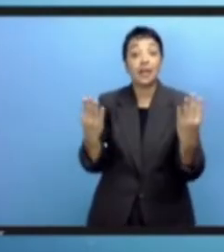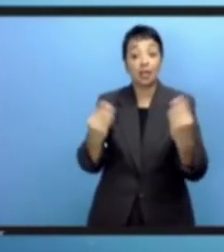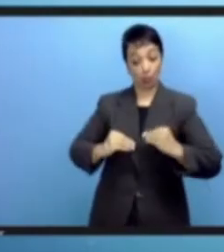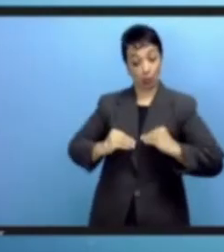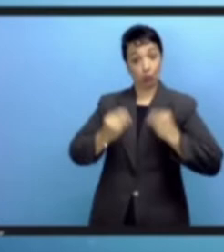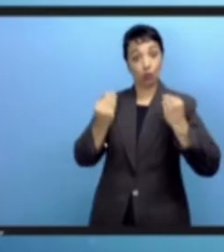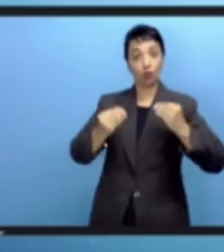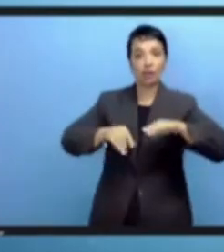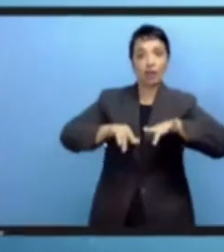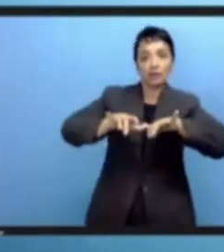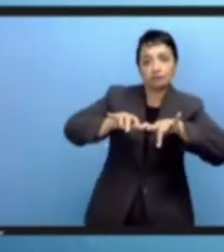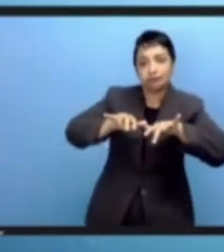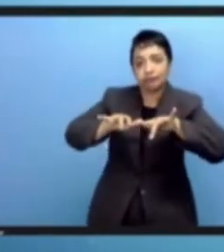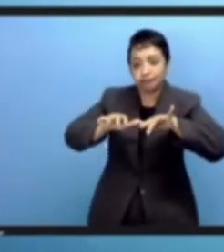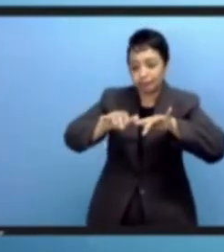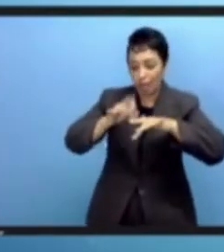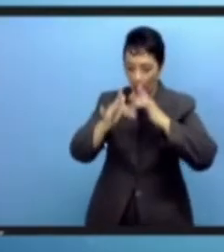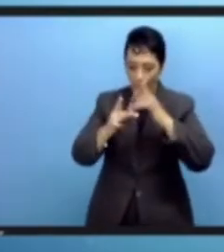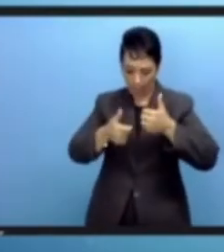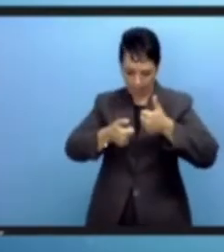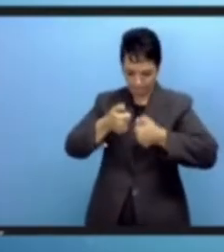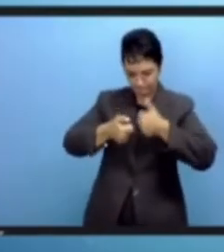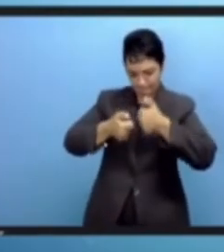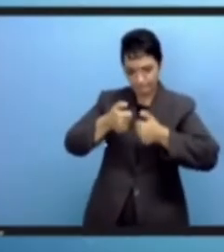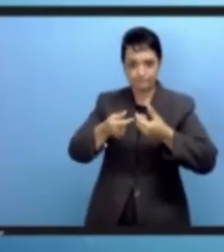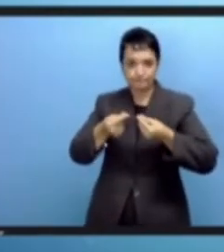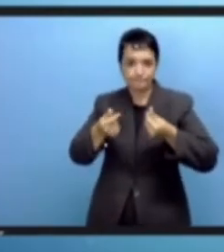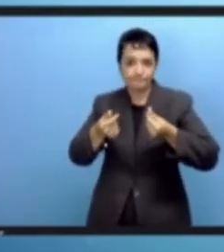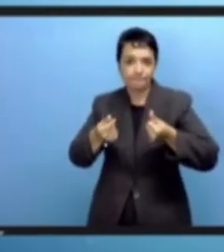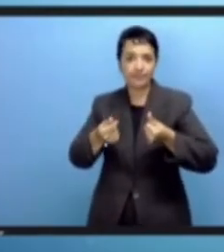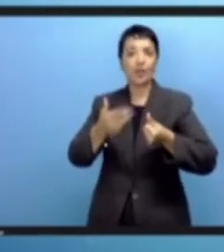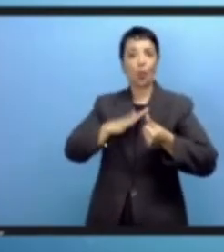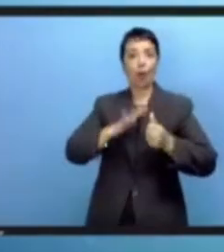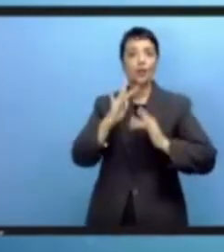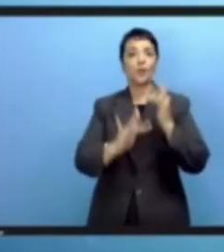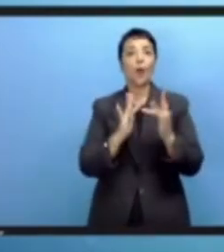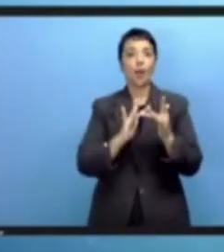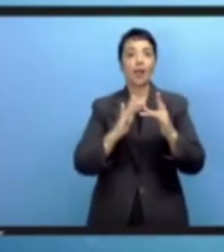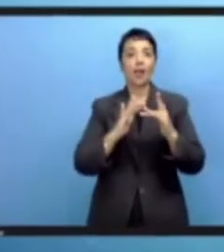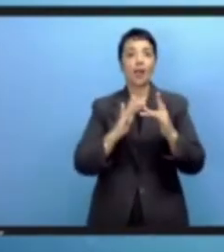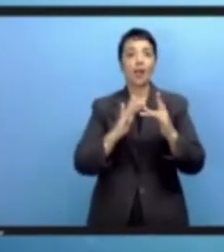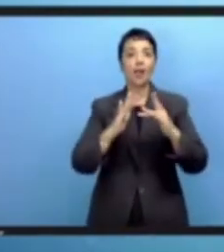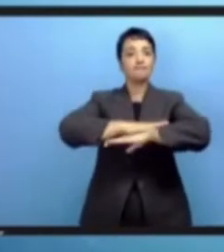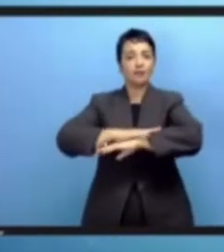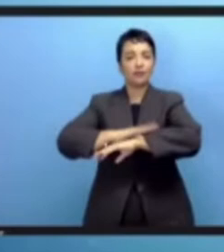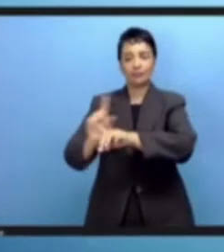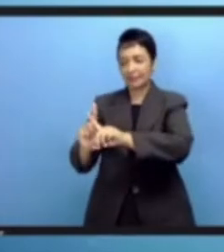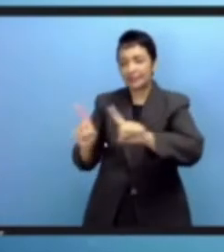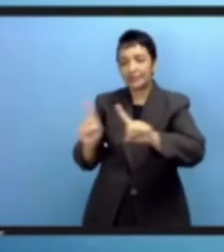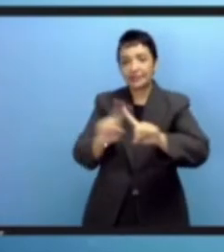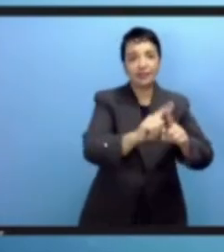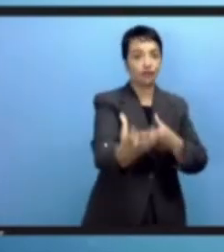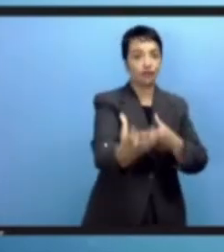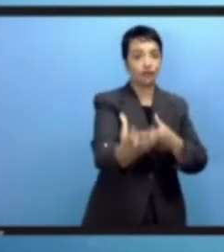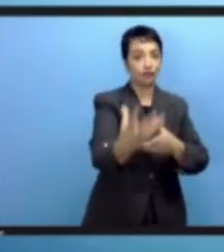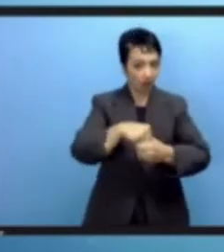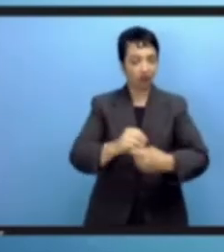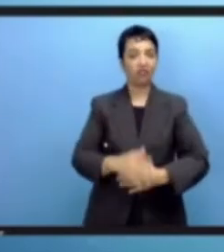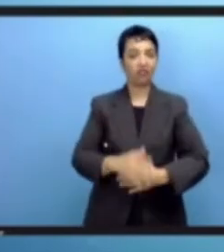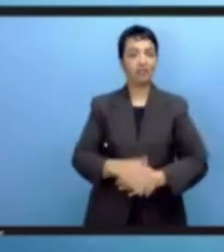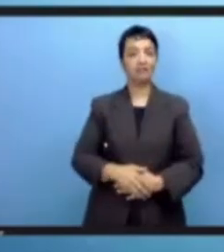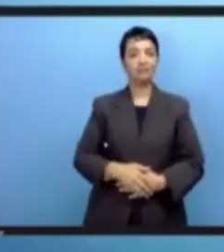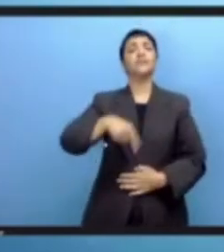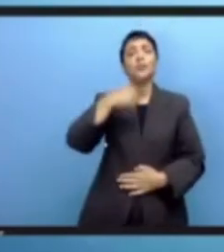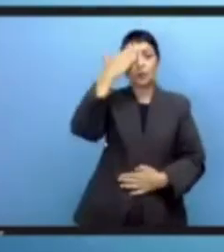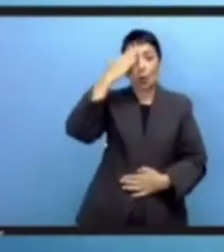الشباب يجلسوا أكثر من ساعتين مرتبطين